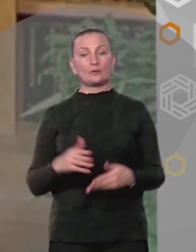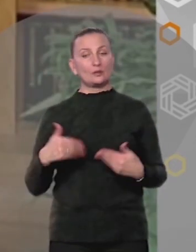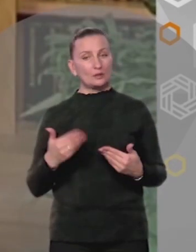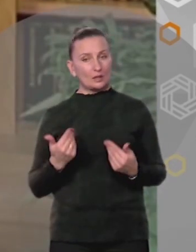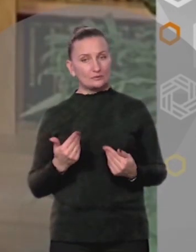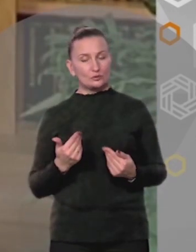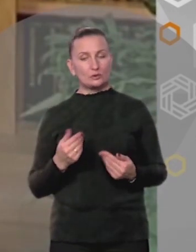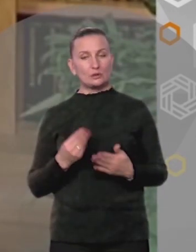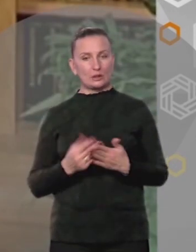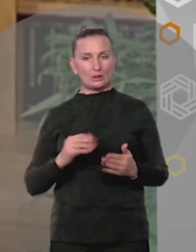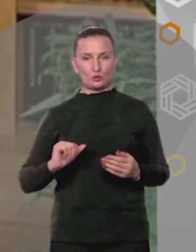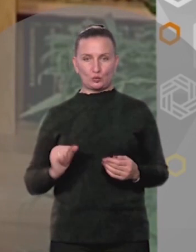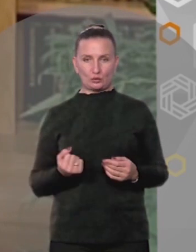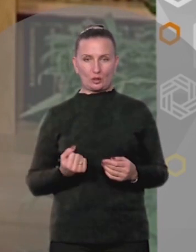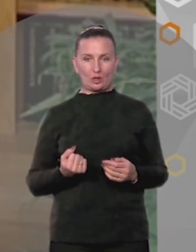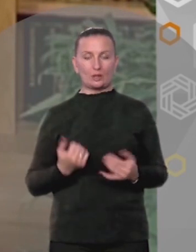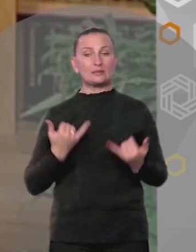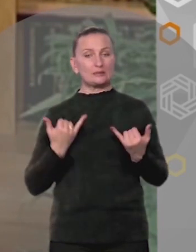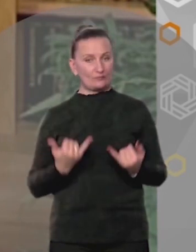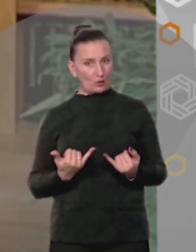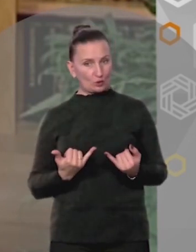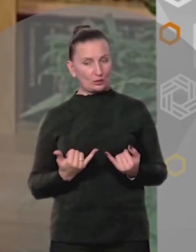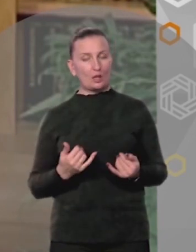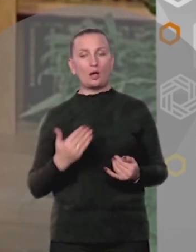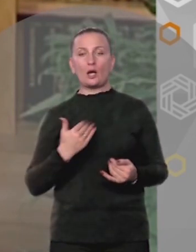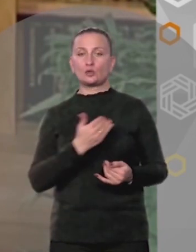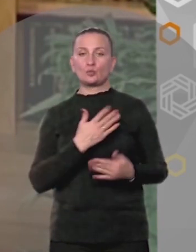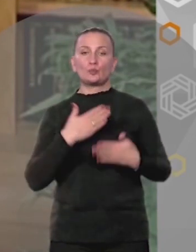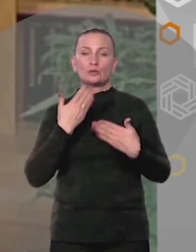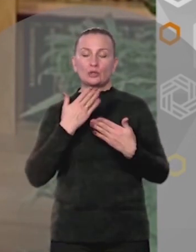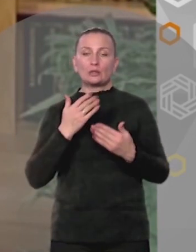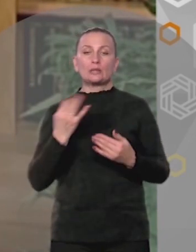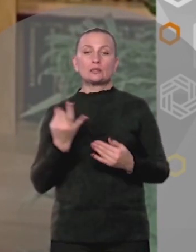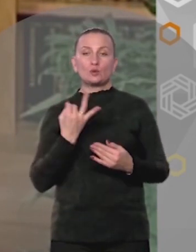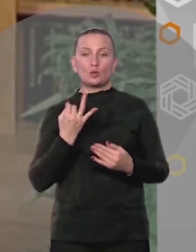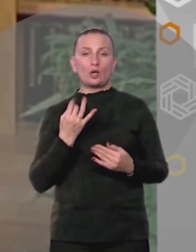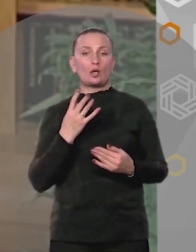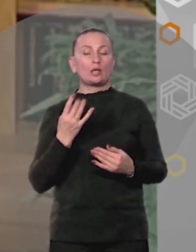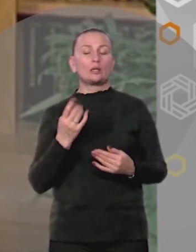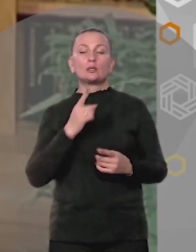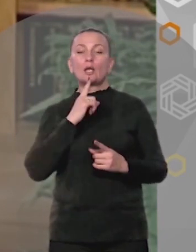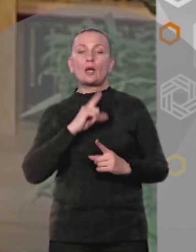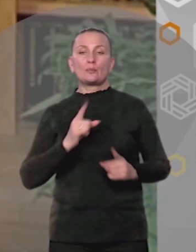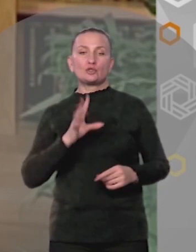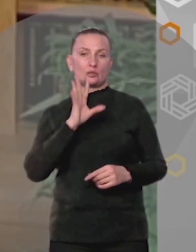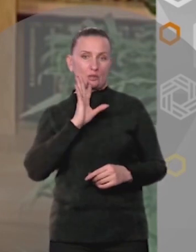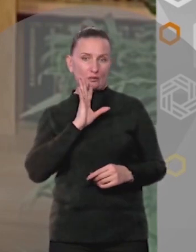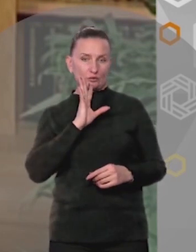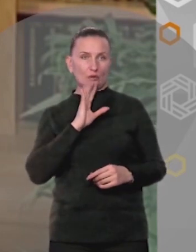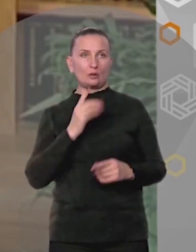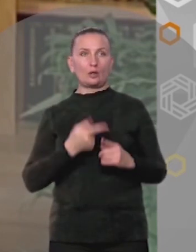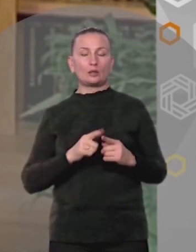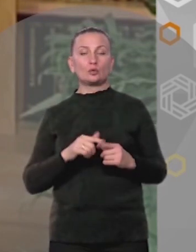Здравствуйте, дорогие друзья! Сегодня я хочу прочитать вам историю Об одной очень необычной девочке